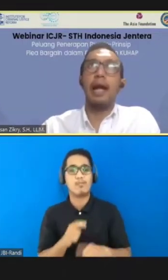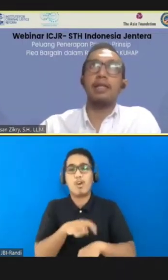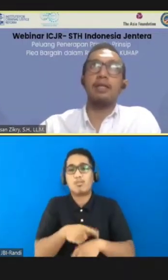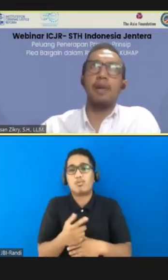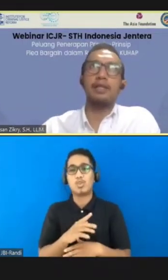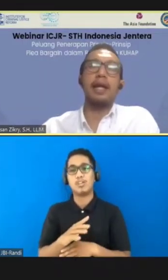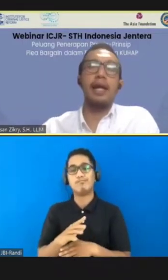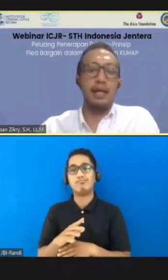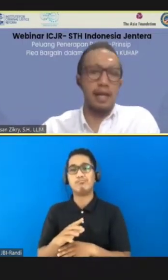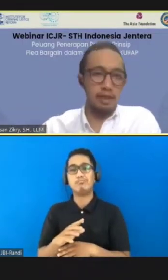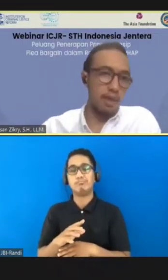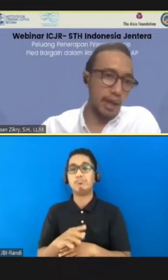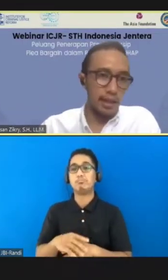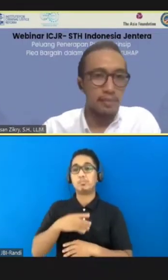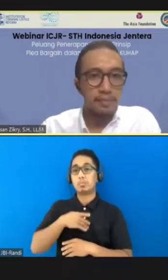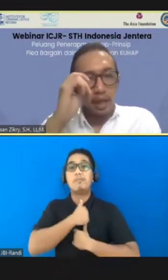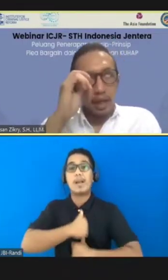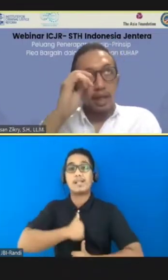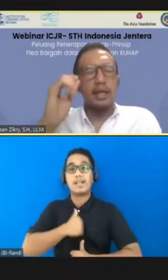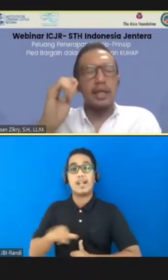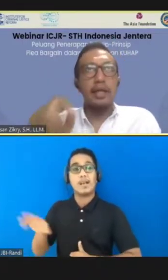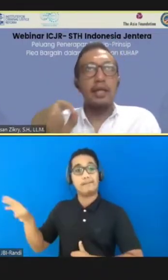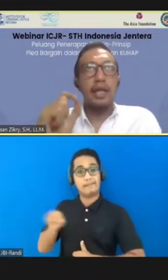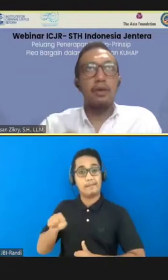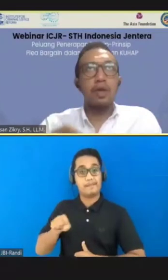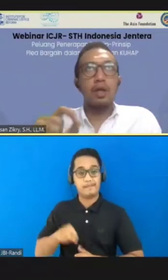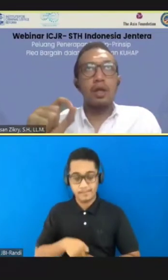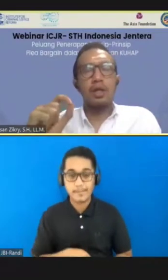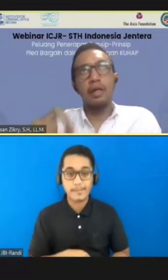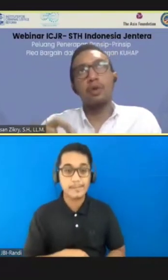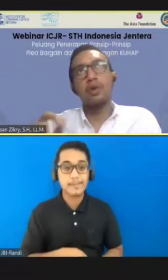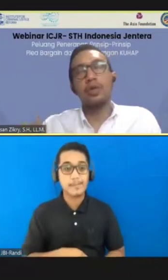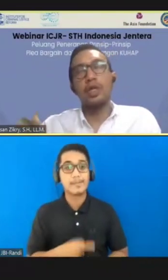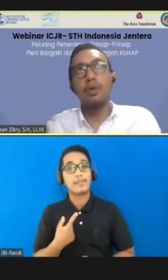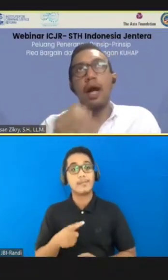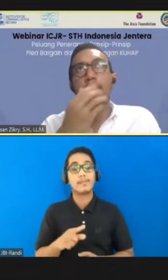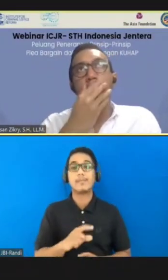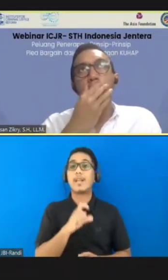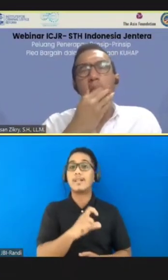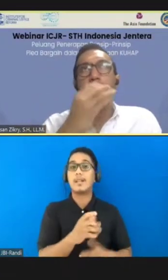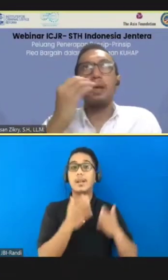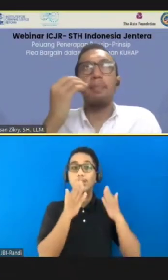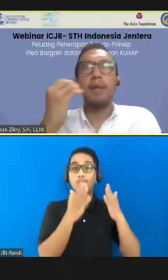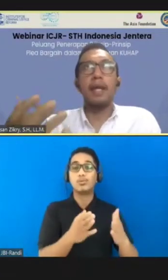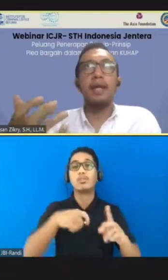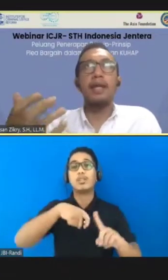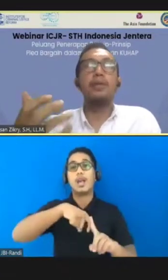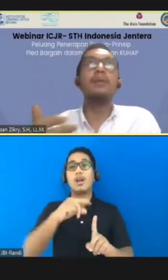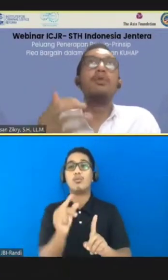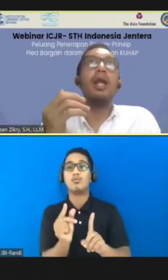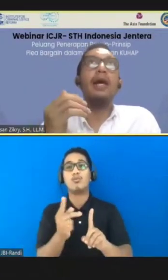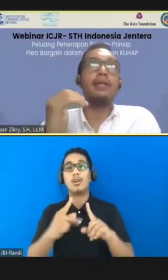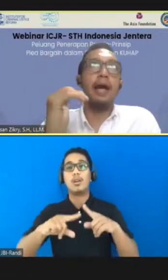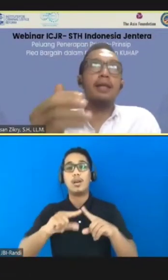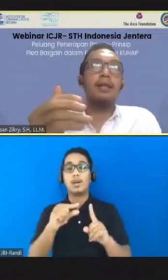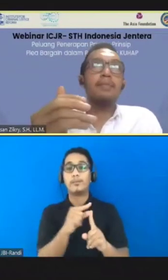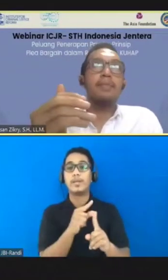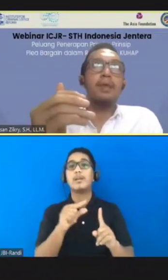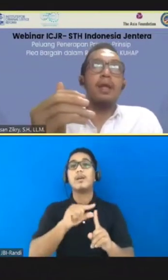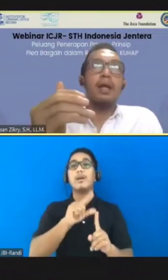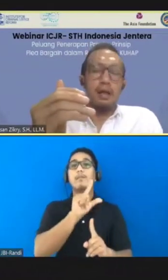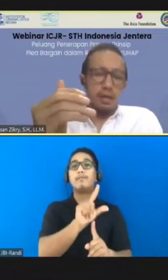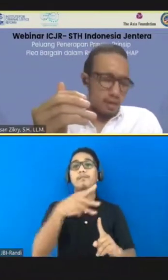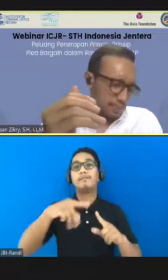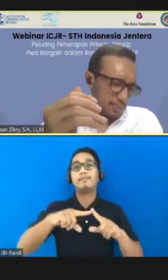baik, dia bisa mengakses pengacara, dan lain sebagainya. Di jalur khusus di QHAP, plea bargaining itu dimulai saat